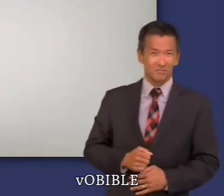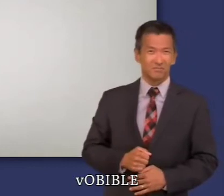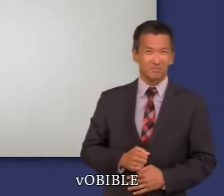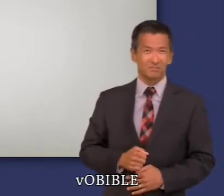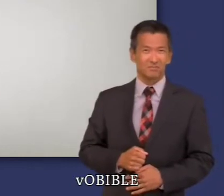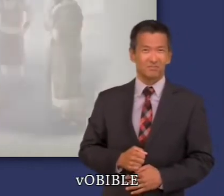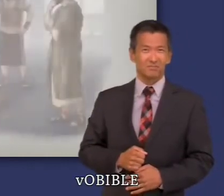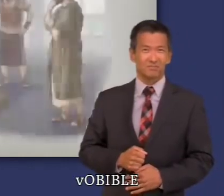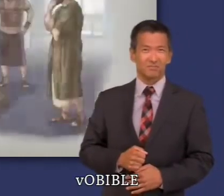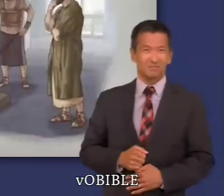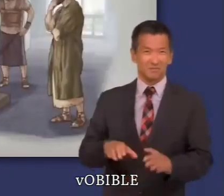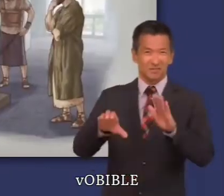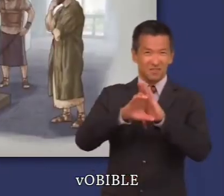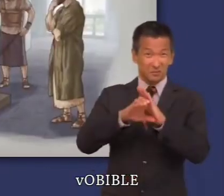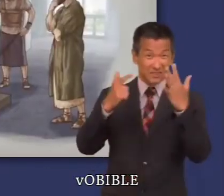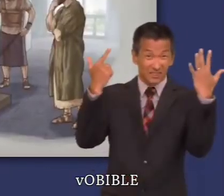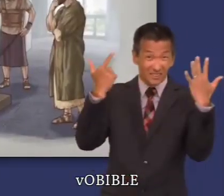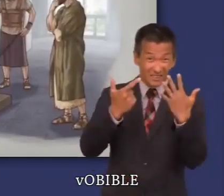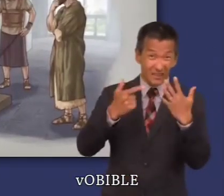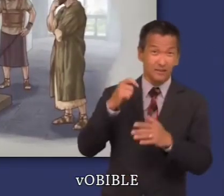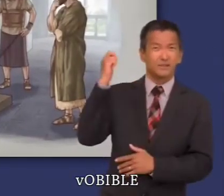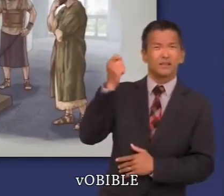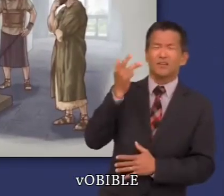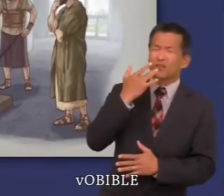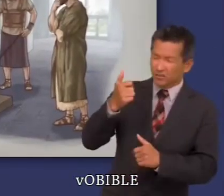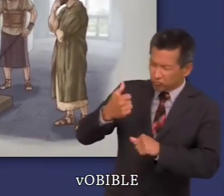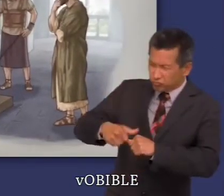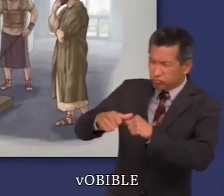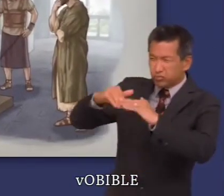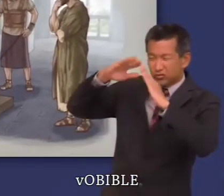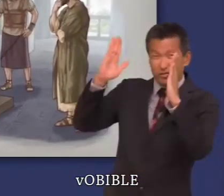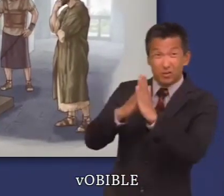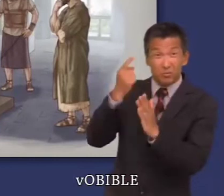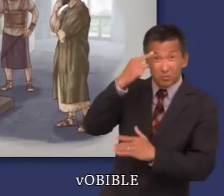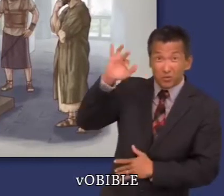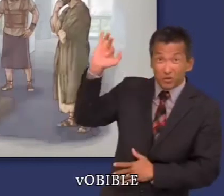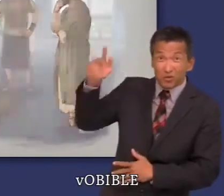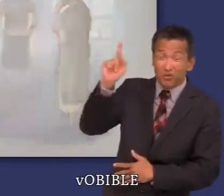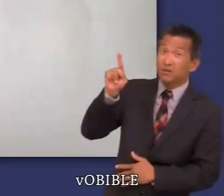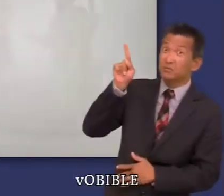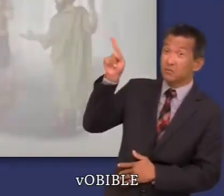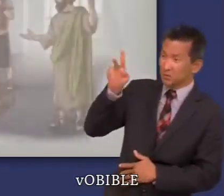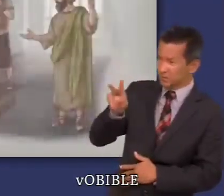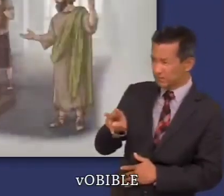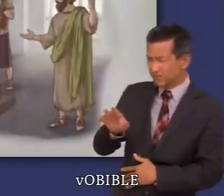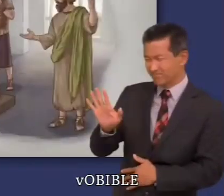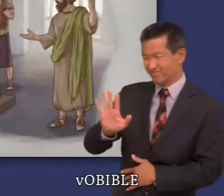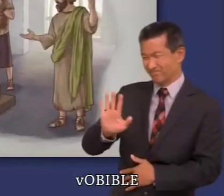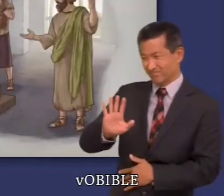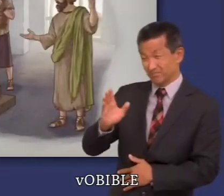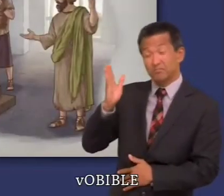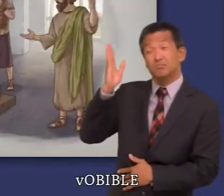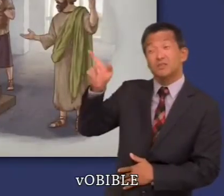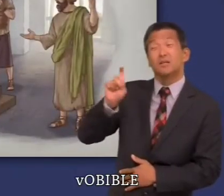Dans le chapitre 7, David dit à Nathan qu'il aimerait bâtir pour Jéhovah une maison ou un temple. Mais Dieu